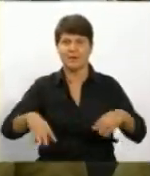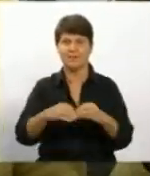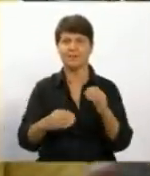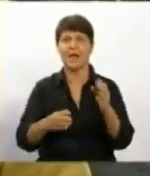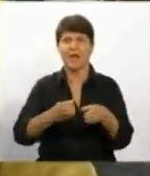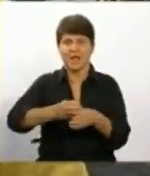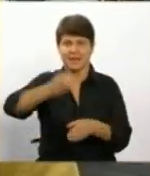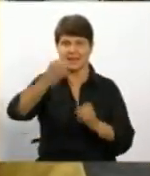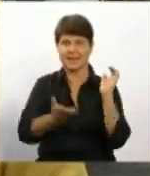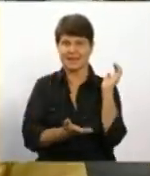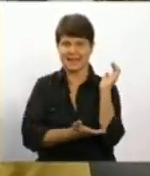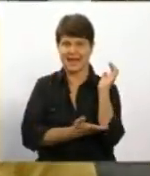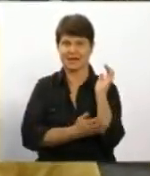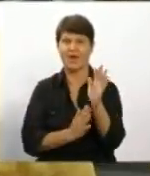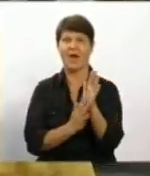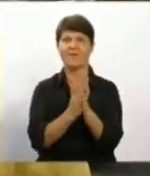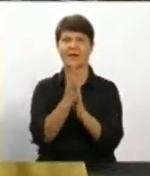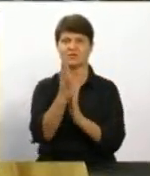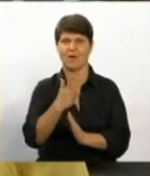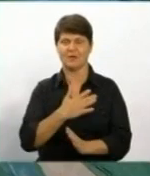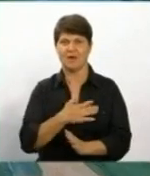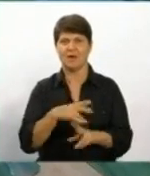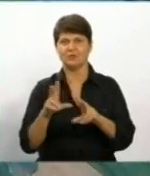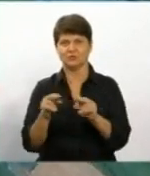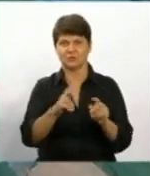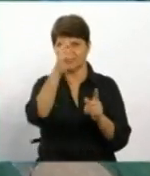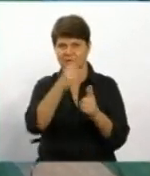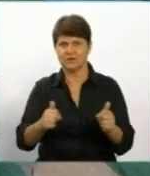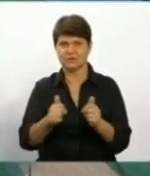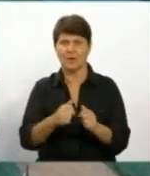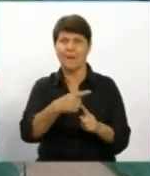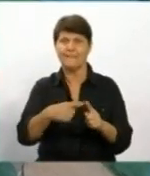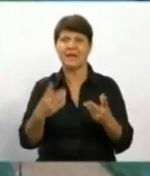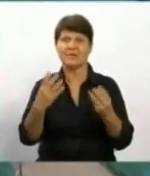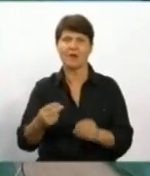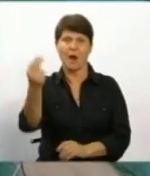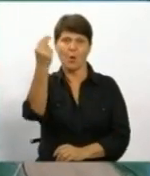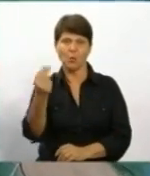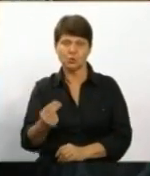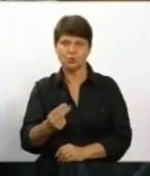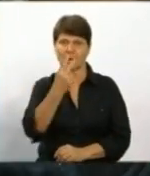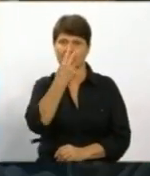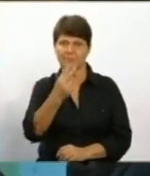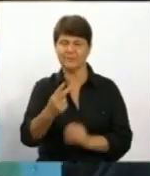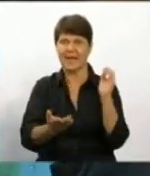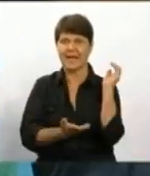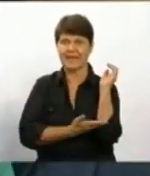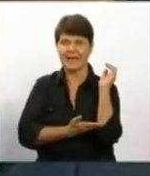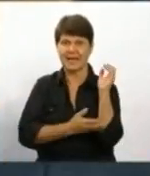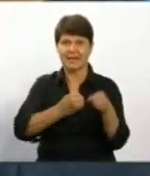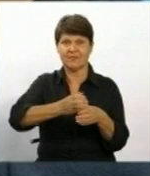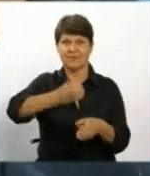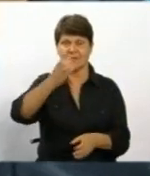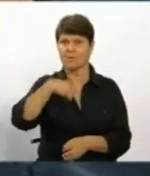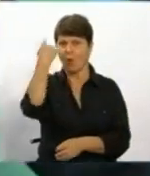виростає наша щаслива держава, країна. За півдня художники вже зобразили крону дерева, образи чоловіка і